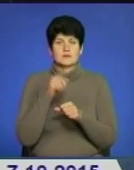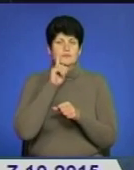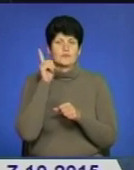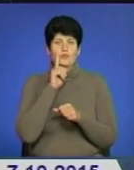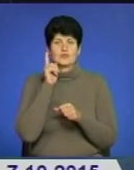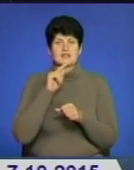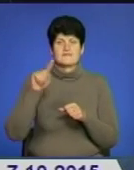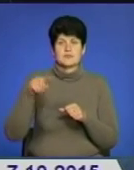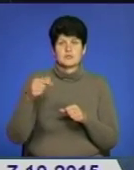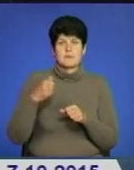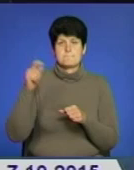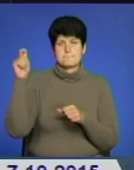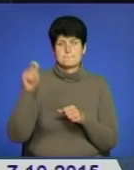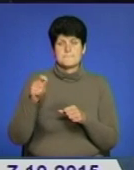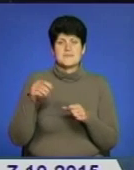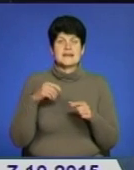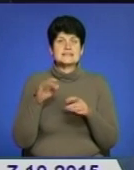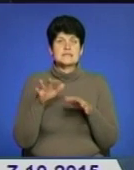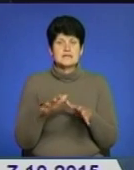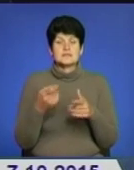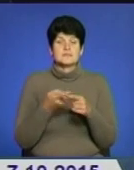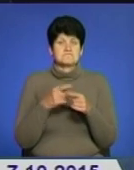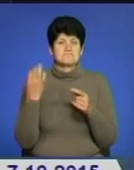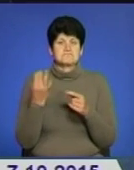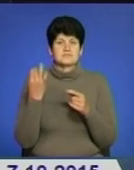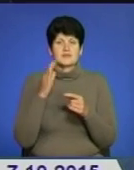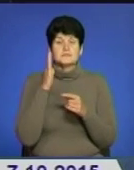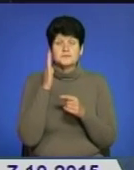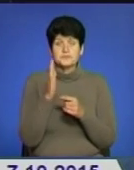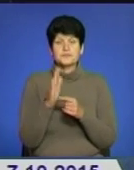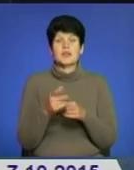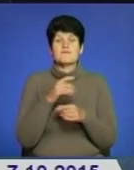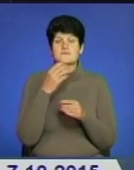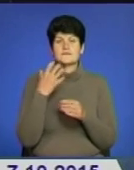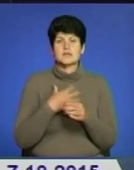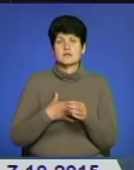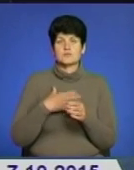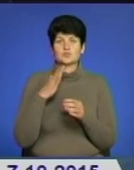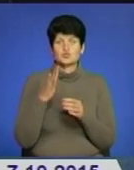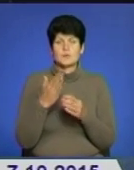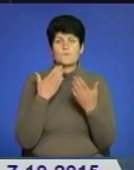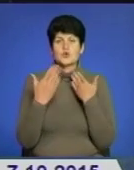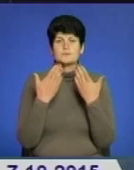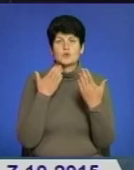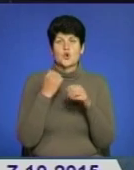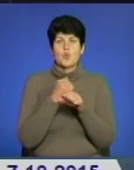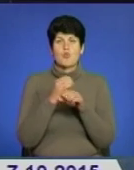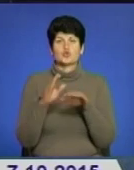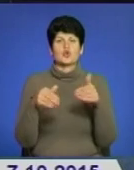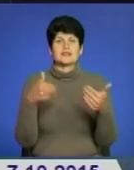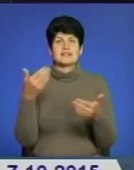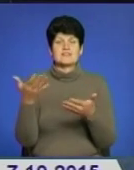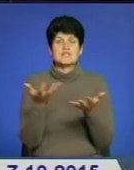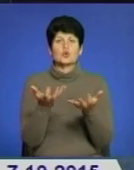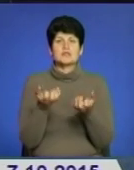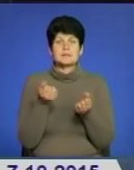У програмі цікаві майстер-класи, тренінги та презентації. А найголовніша – можливість безпосередньо поспілкуватися із роботодавцями та